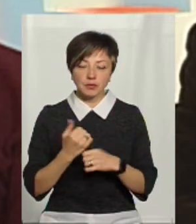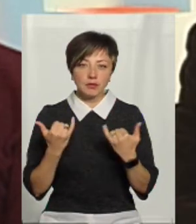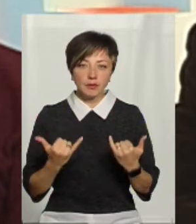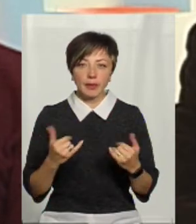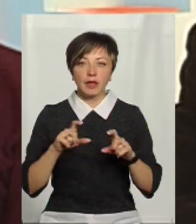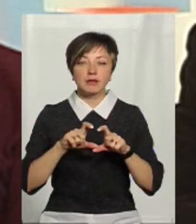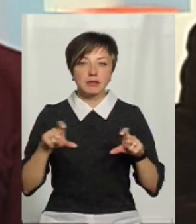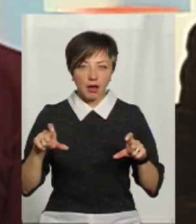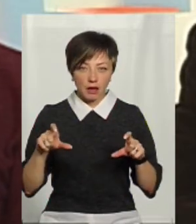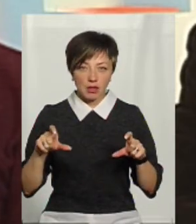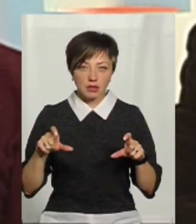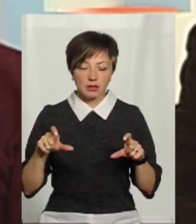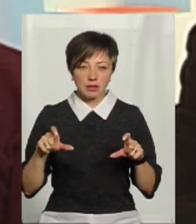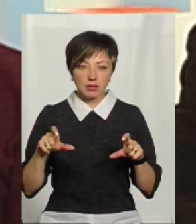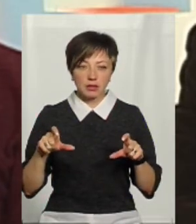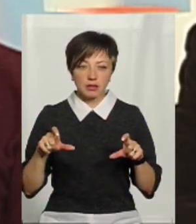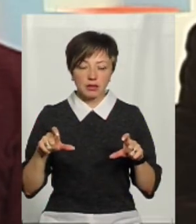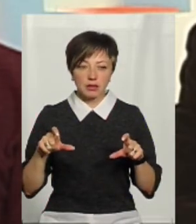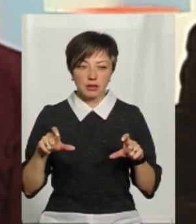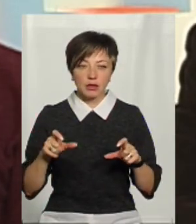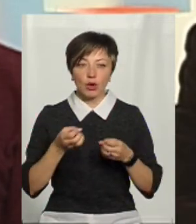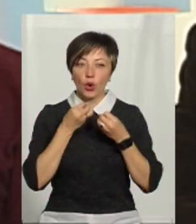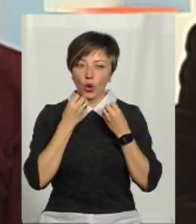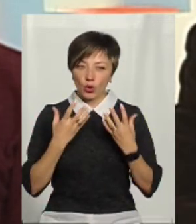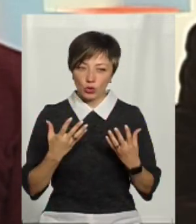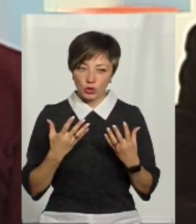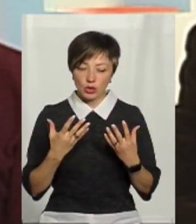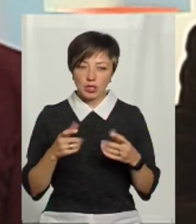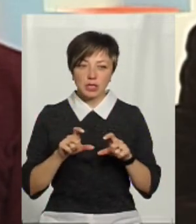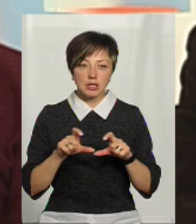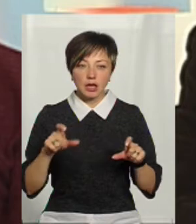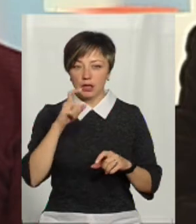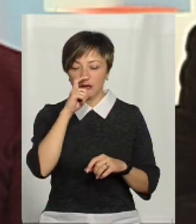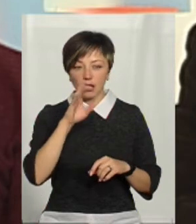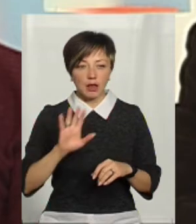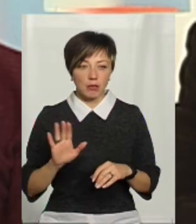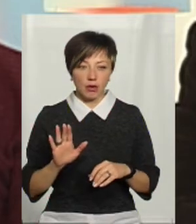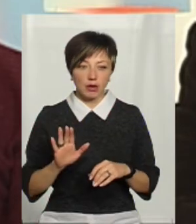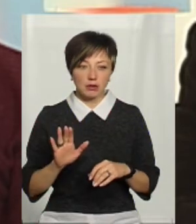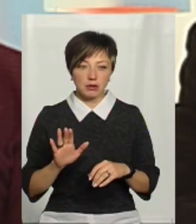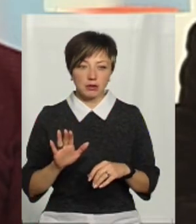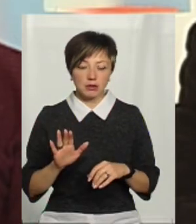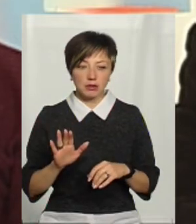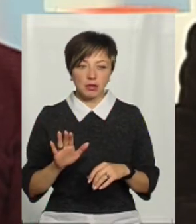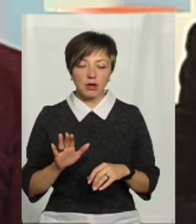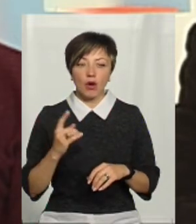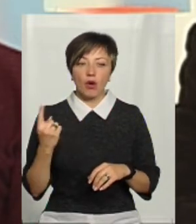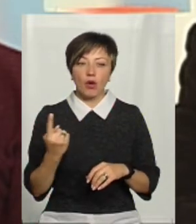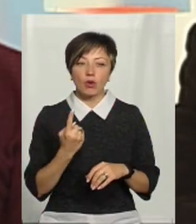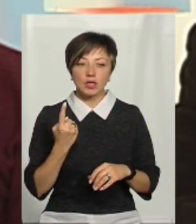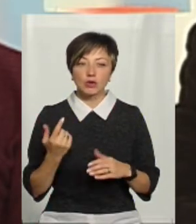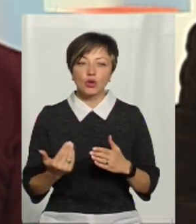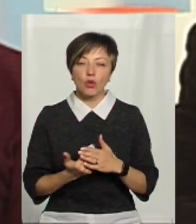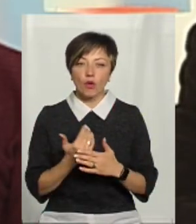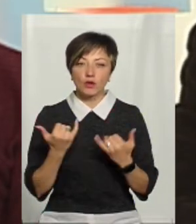заклад, наперед скажу, заклад хороший, заклад непоганий. Він один із